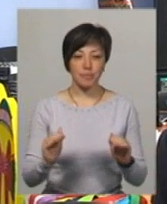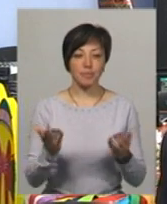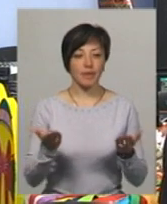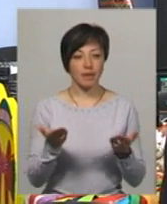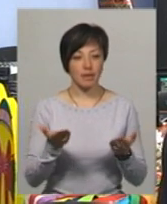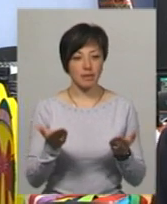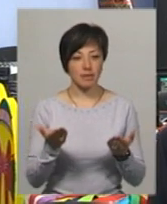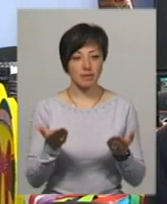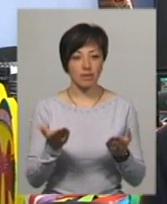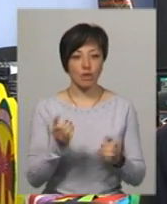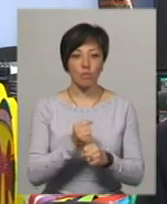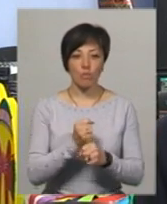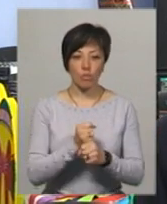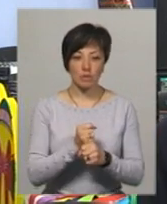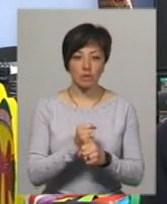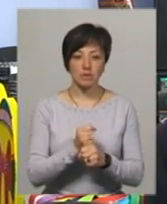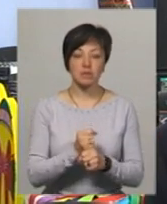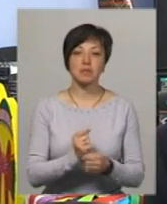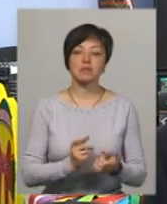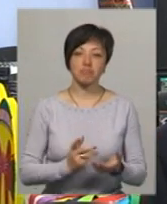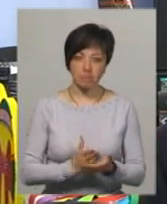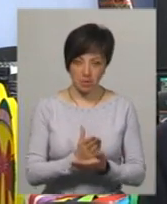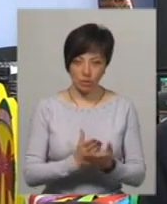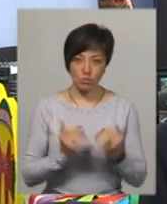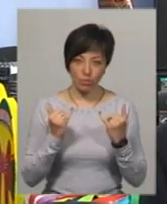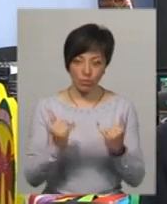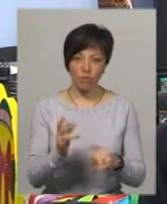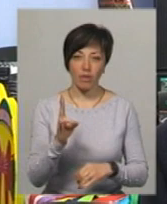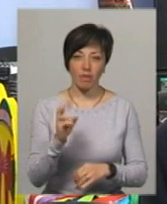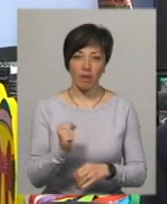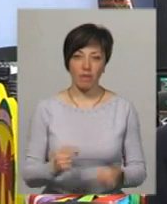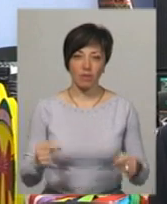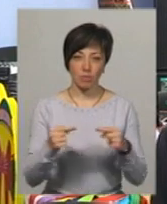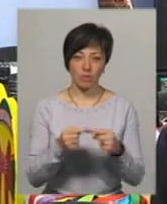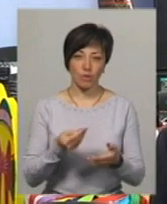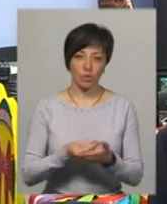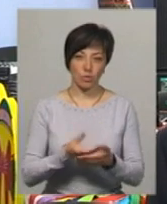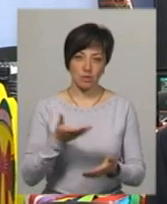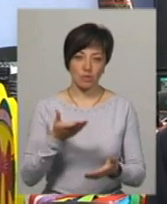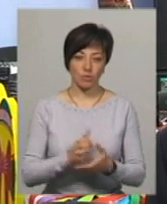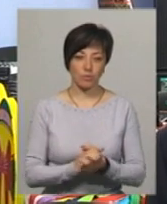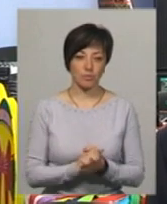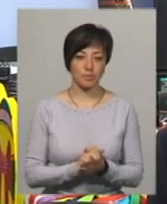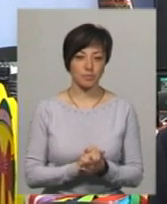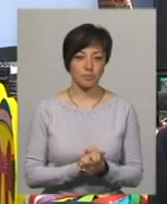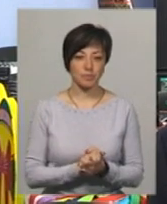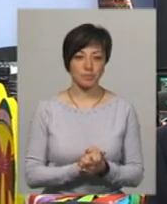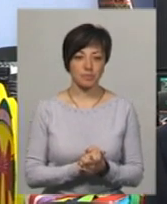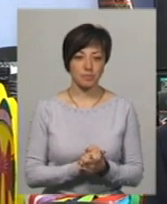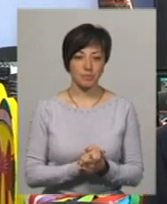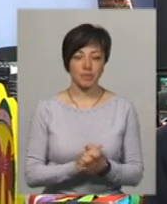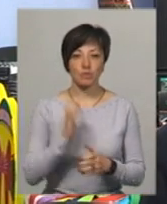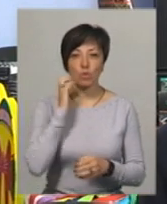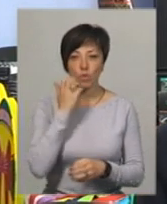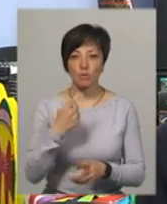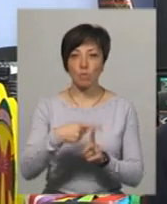роботи, яких заслуговували на, відповідно, таку серйозну і